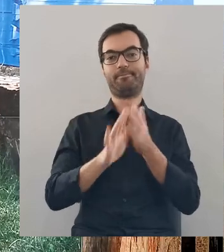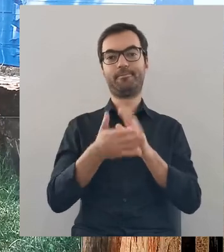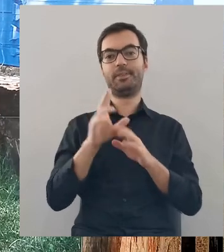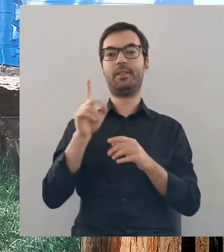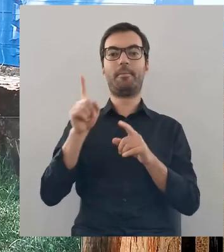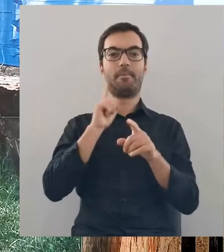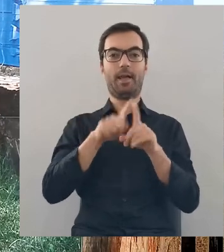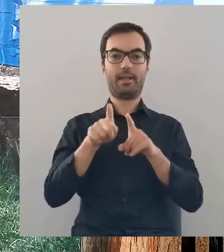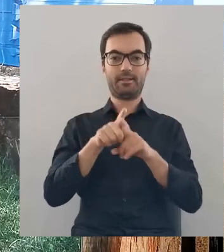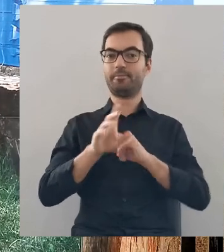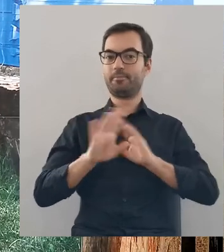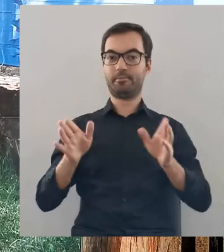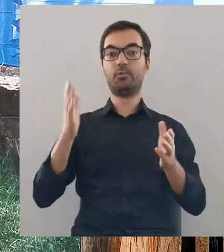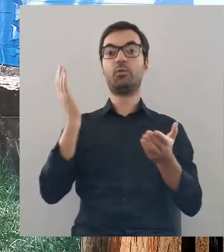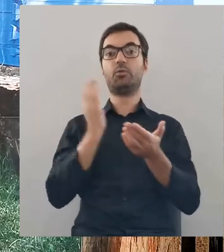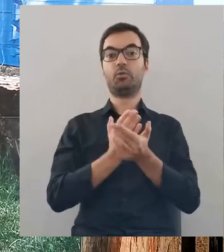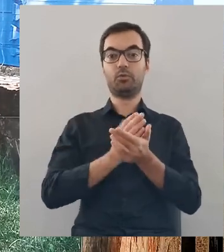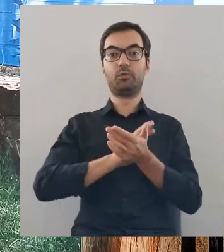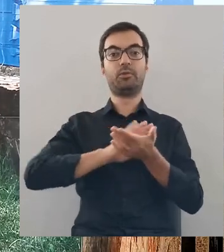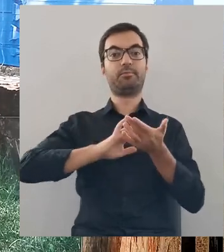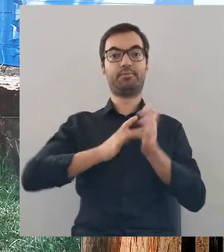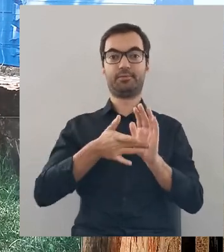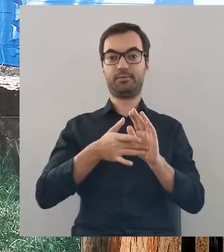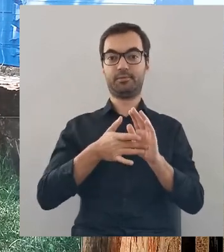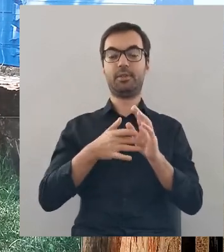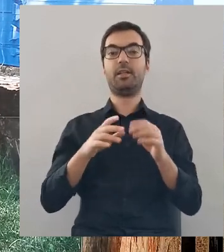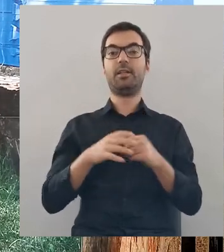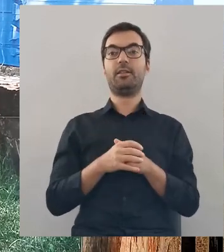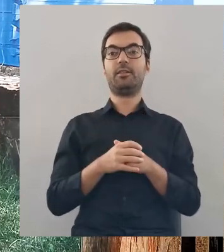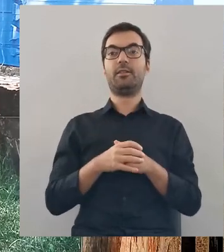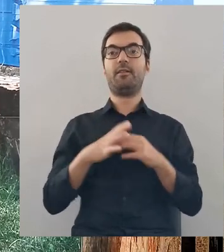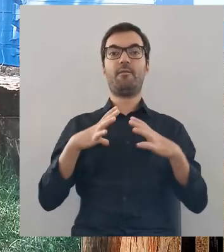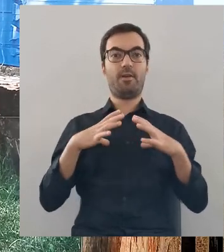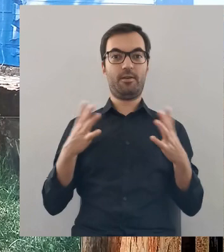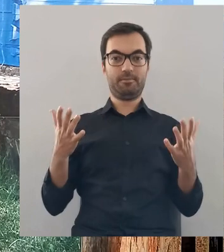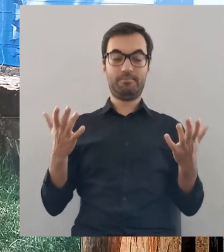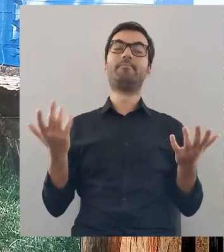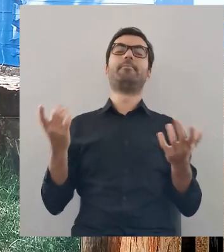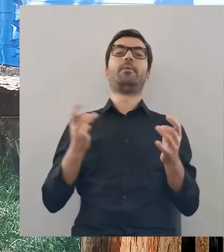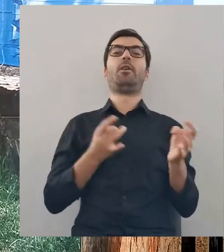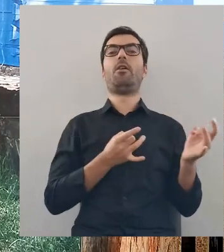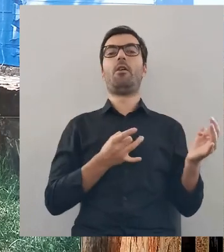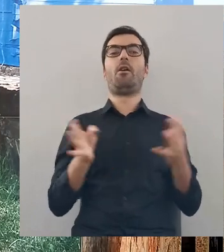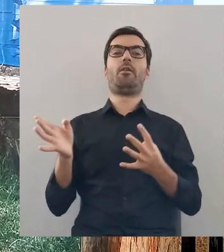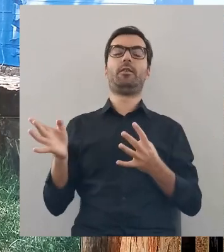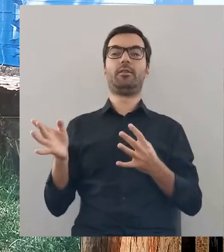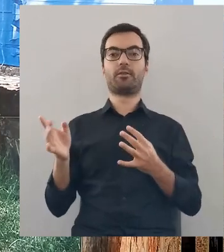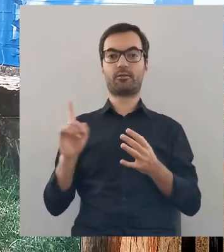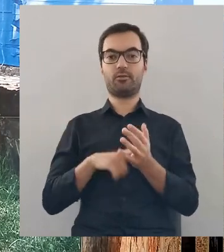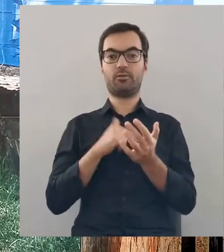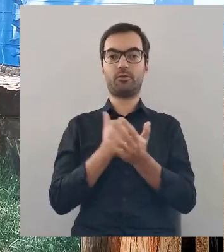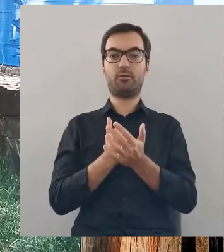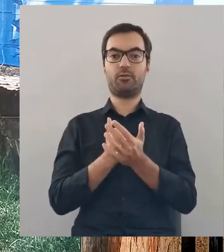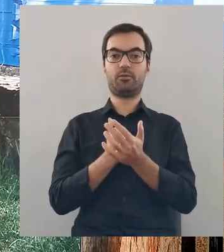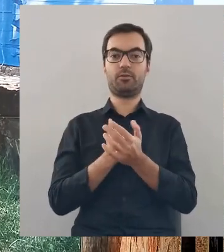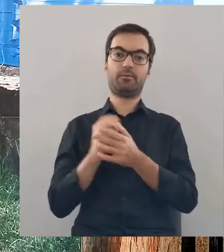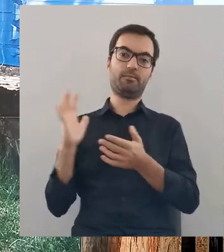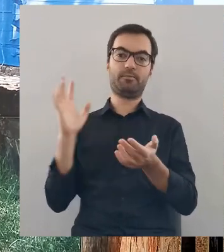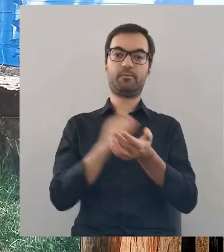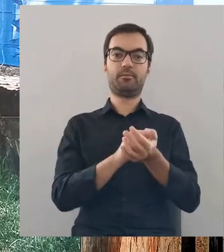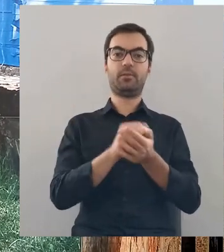szybko sobie poradził z Kiejstutem i kiedy miał już kompletnie rozwiązane ręce, no to błyskawicznie ponownie